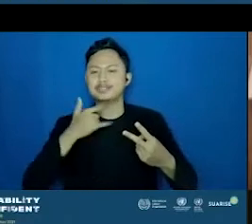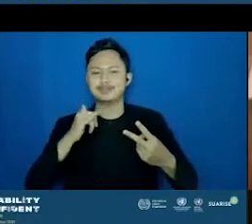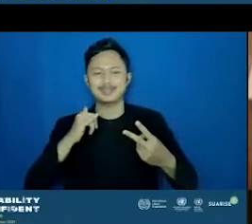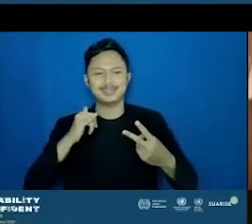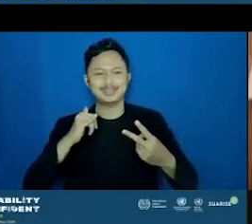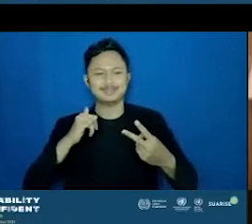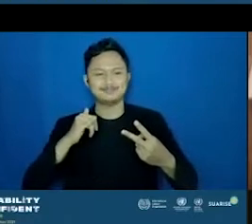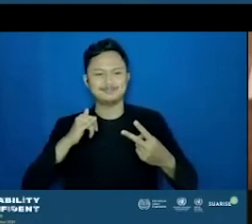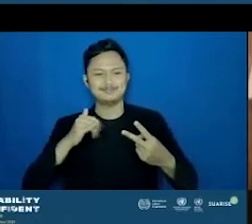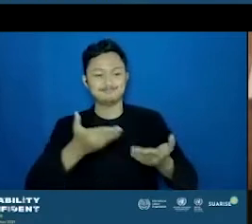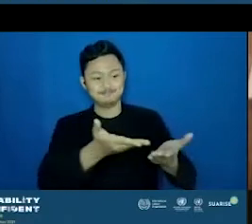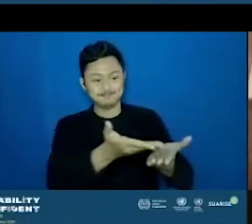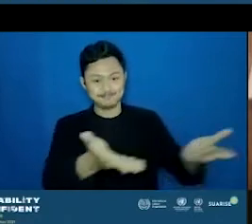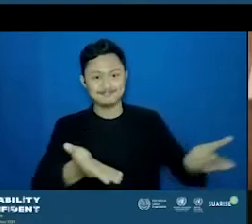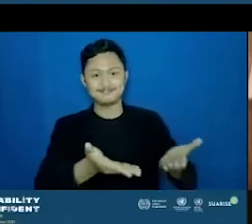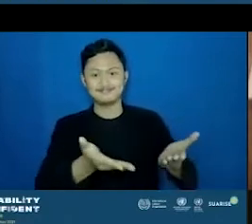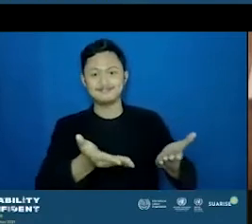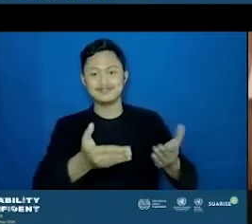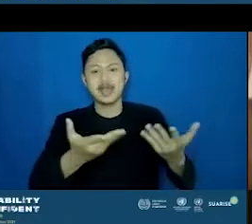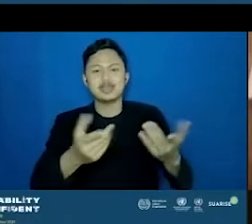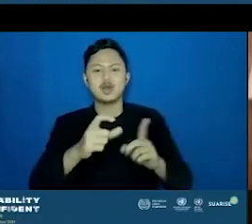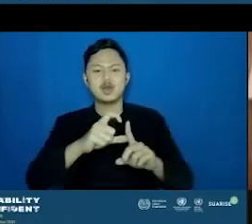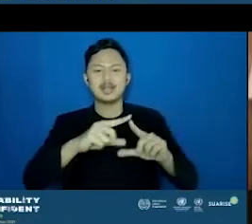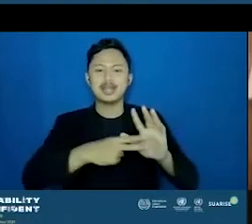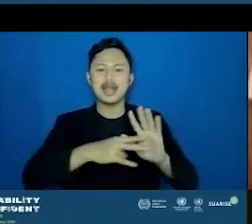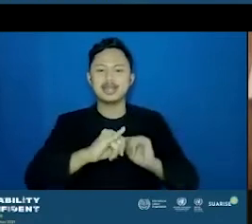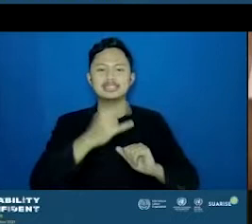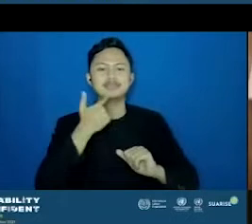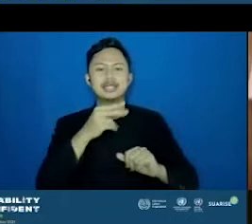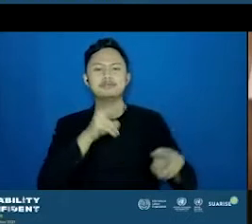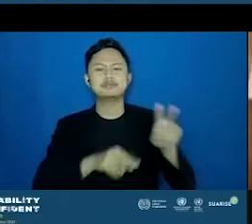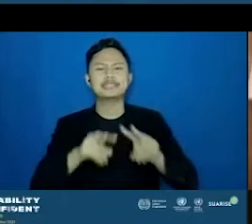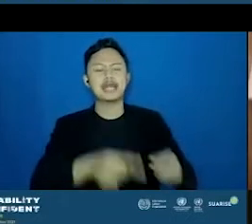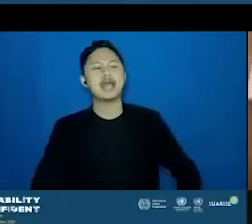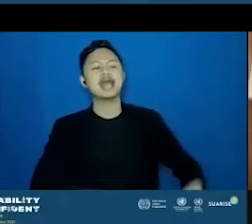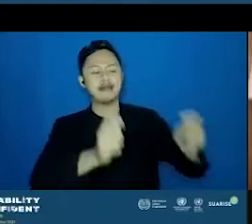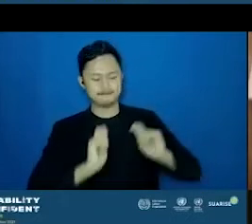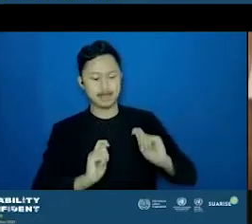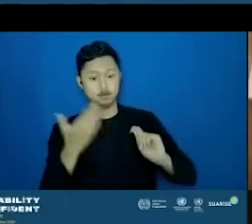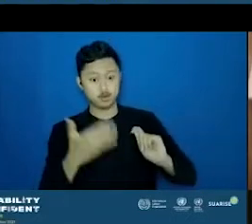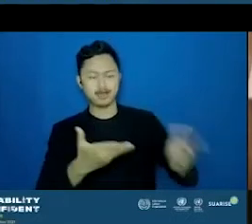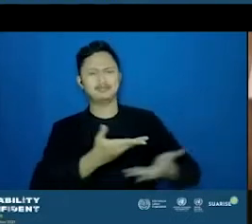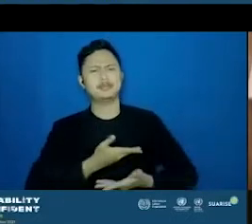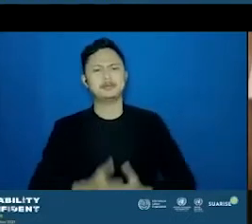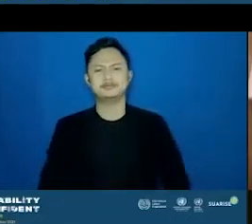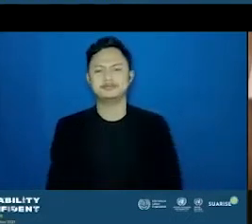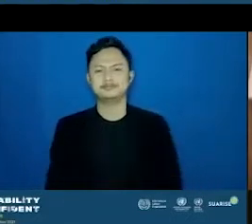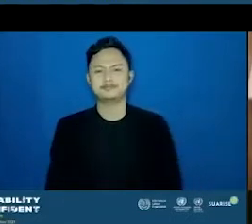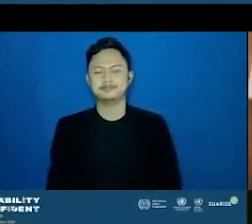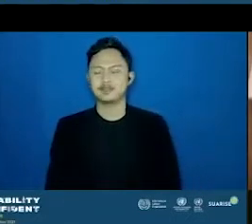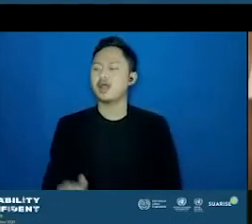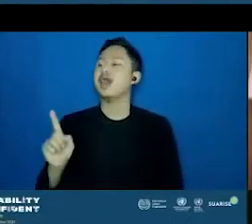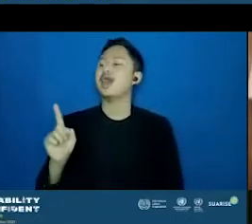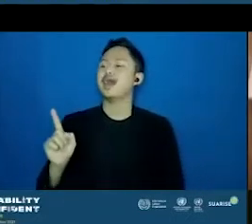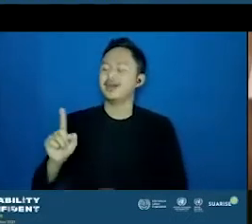mereka yang, atau si Dhani yang memang apply ke kita. Jadi pertamanya